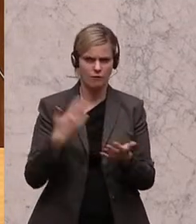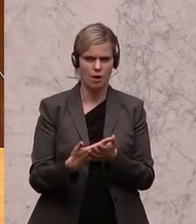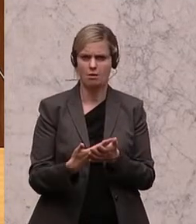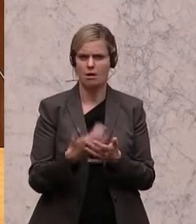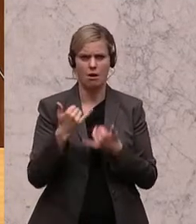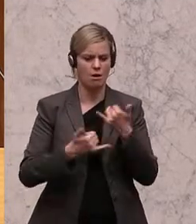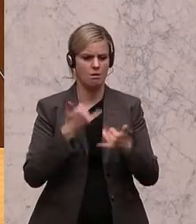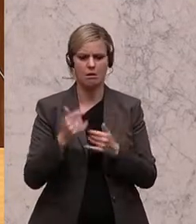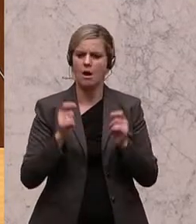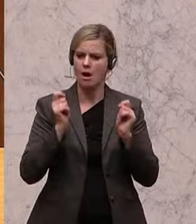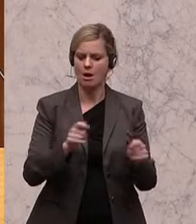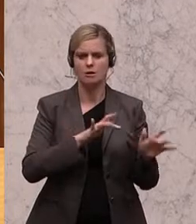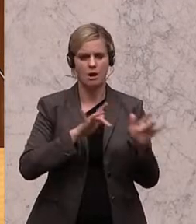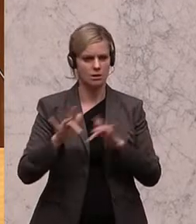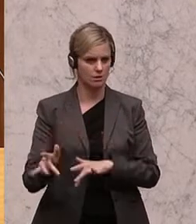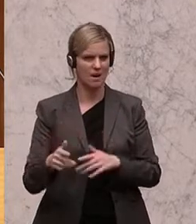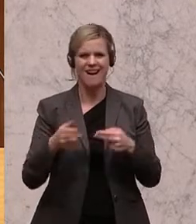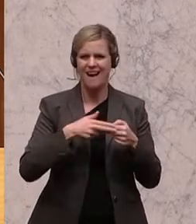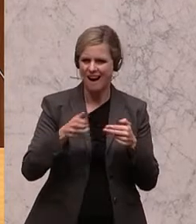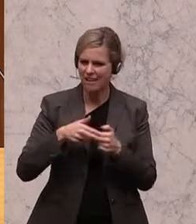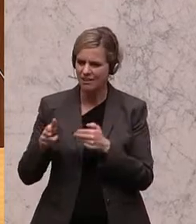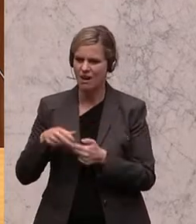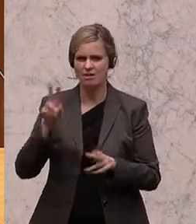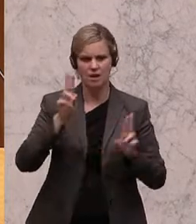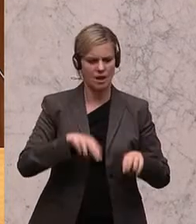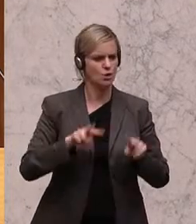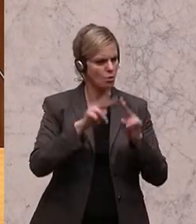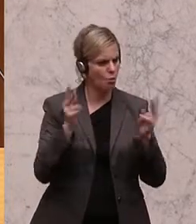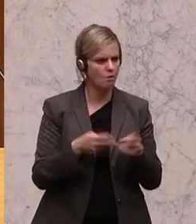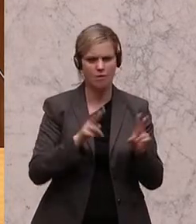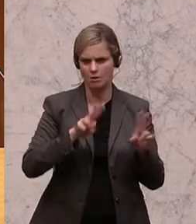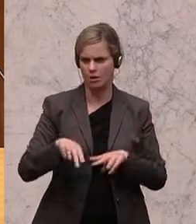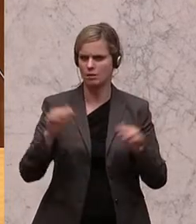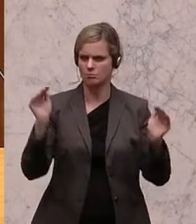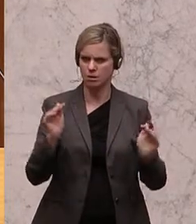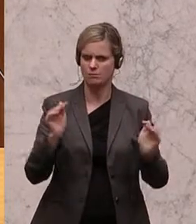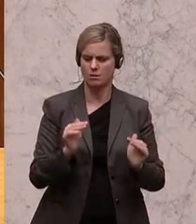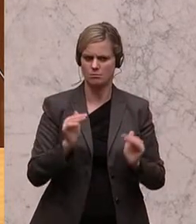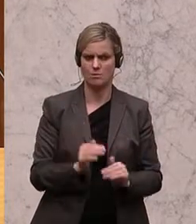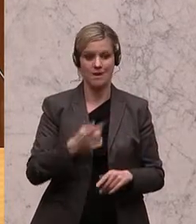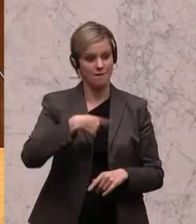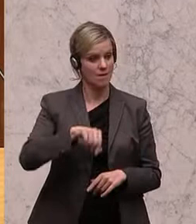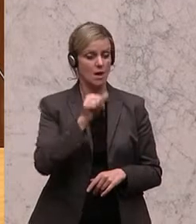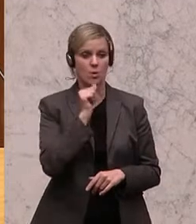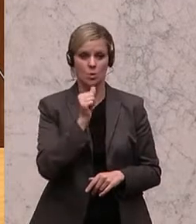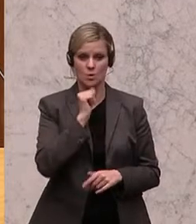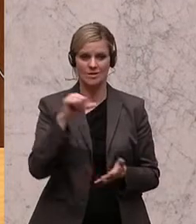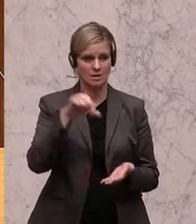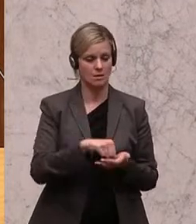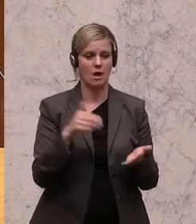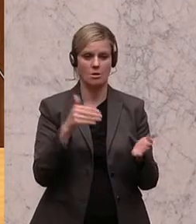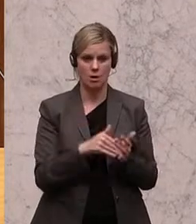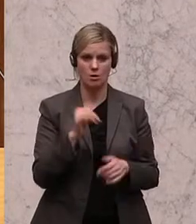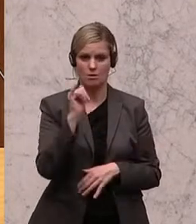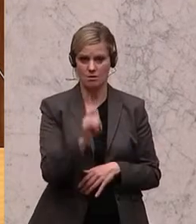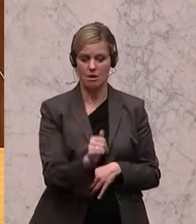dass Verfahrensrechte, Anrainerinnenrechte, Umweltrechte weiter abgebaut werden. Wir Grüne sind für einen One-Stop-Shop zu haben,